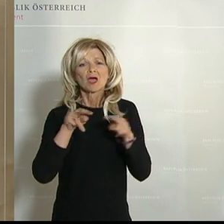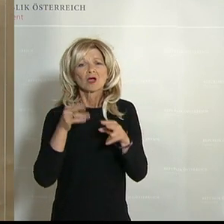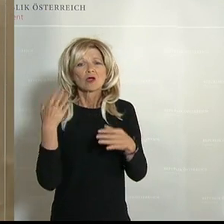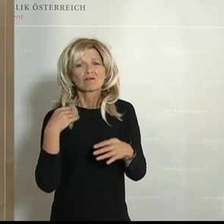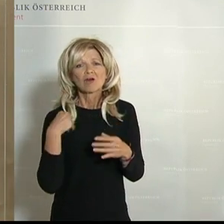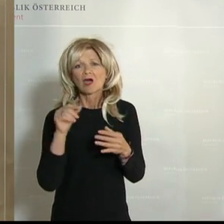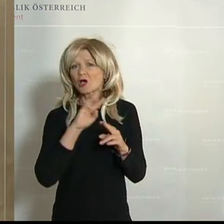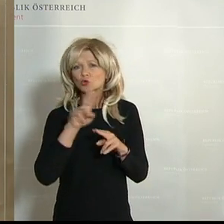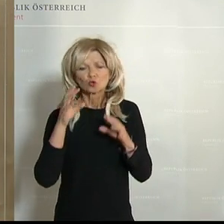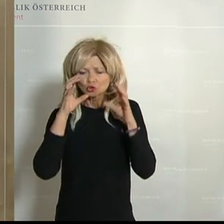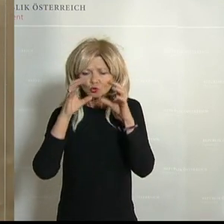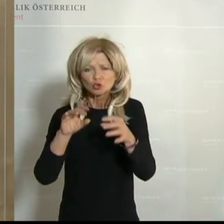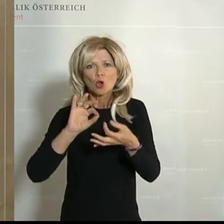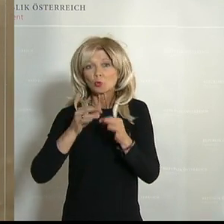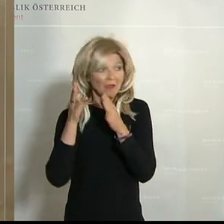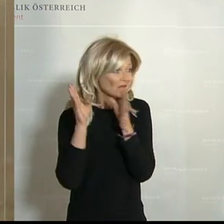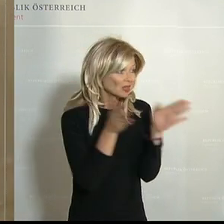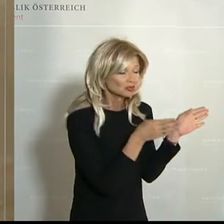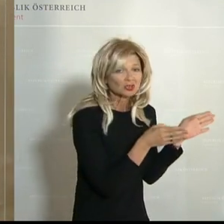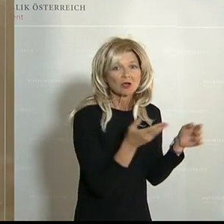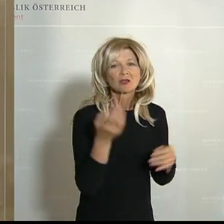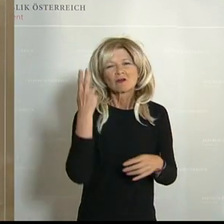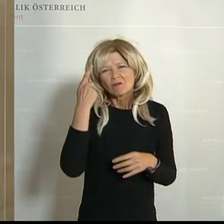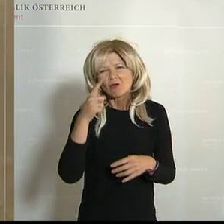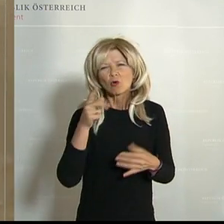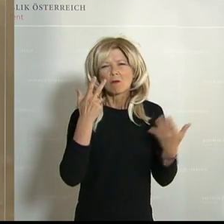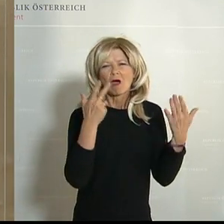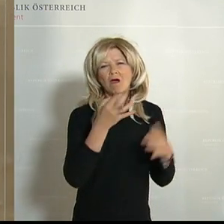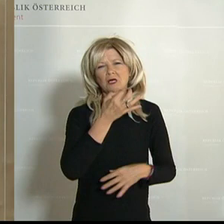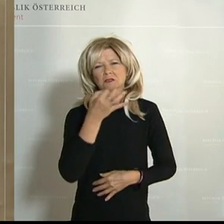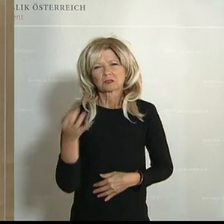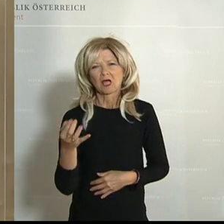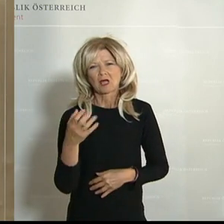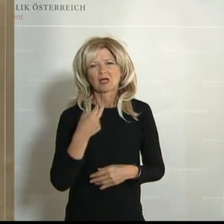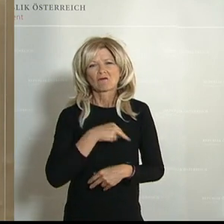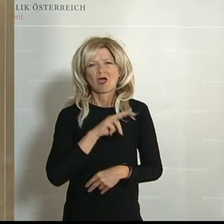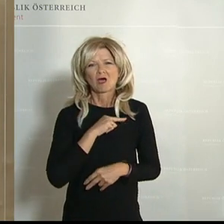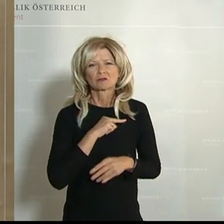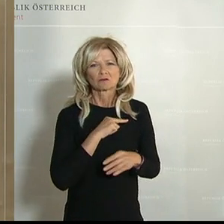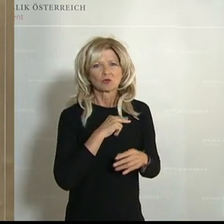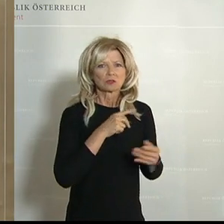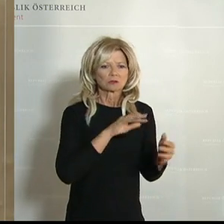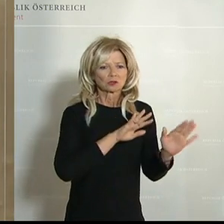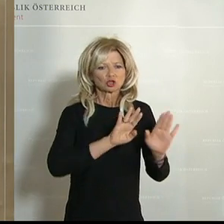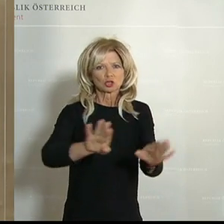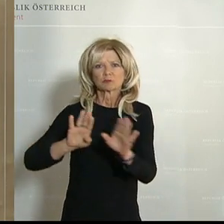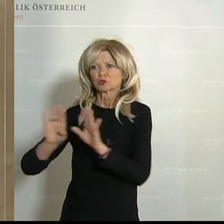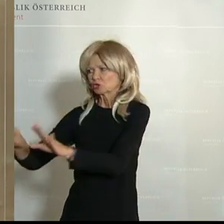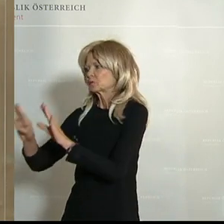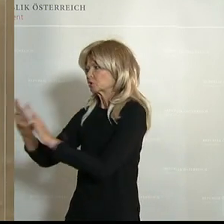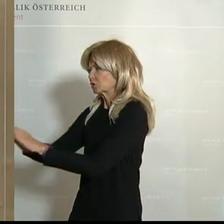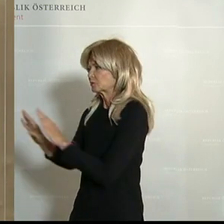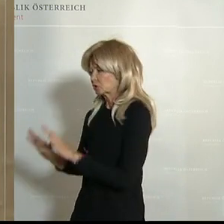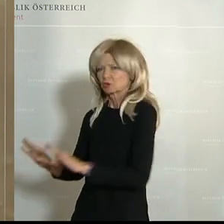weggeschaut? Warum wurde acht Tage lang Verantwortung herumgeschoben, abgeschoben, innerhalb der Bundesregierung,